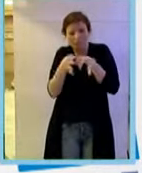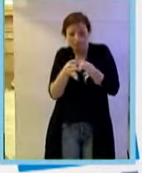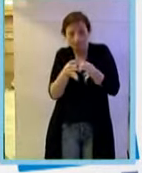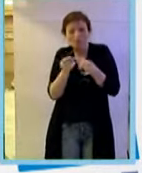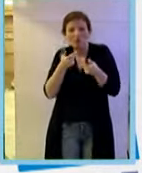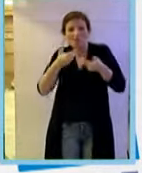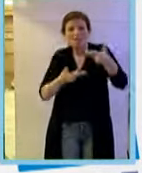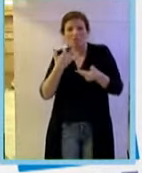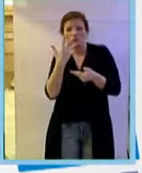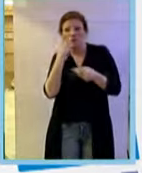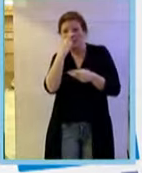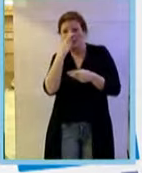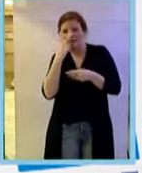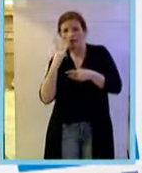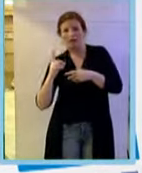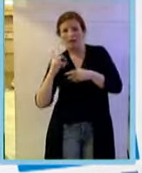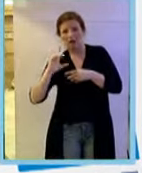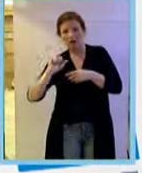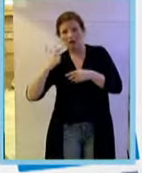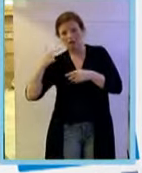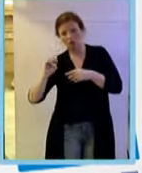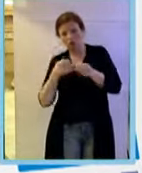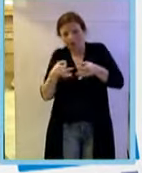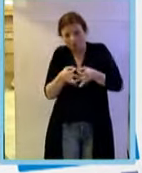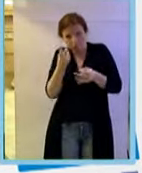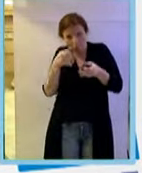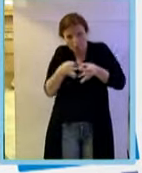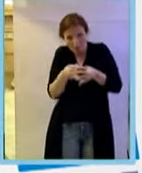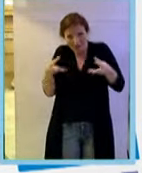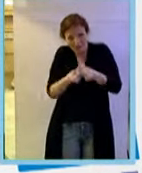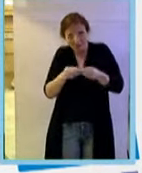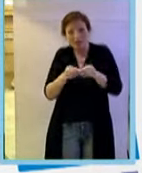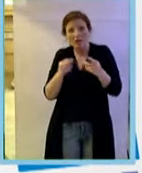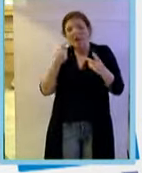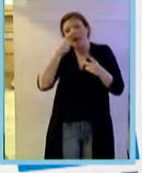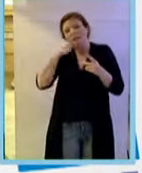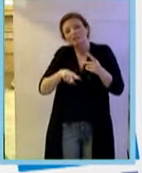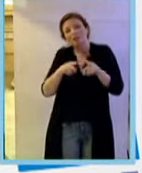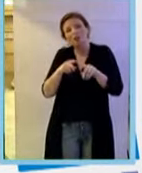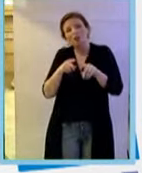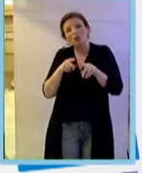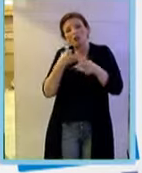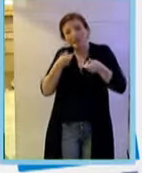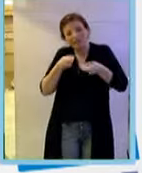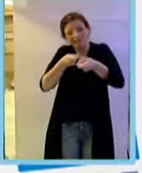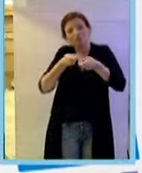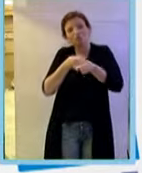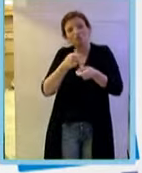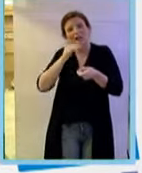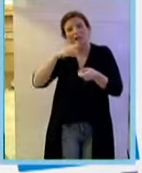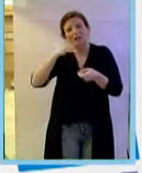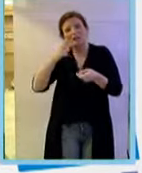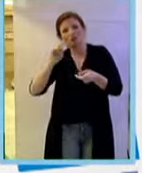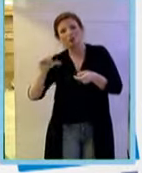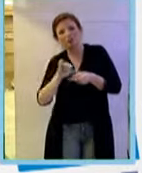kg Dalton, ha una caratteristica o tipo come un mitogeno che ovviamente è coerente con l